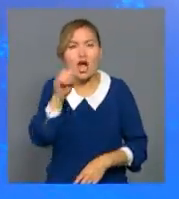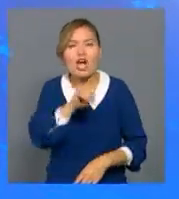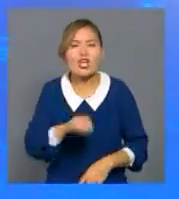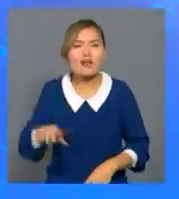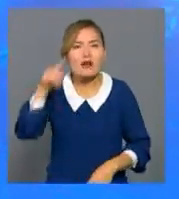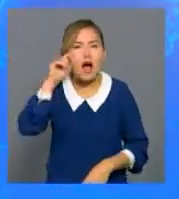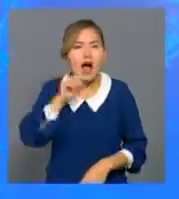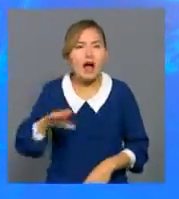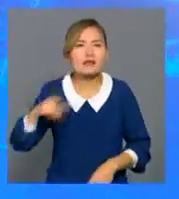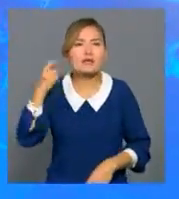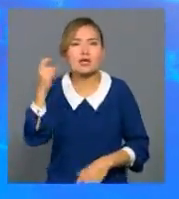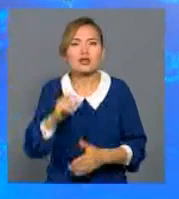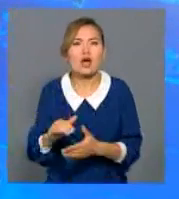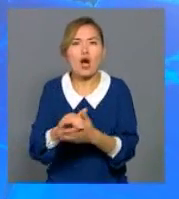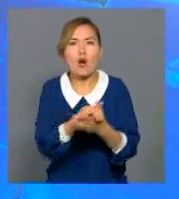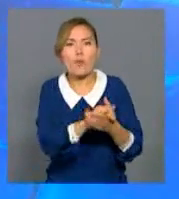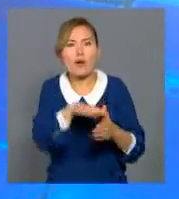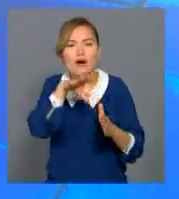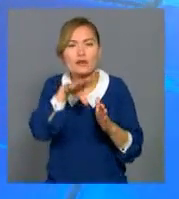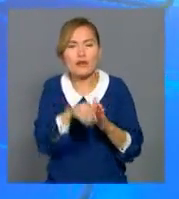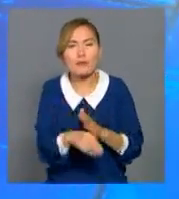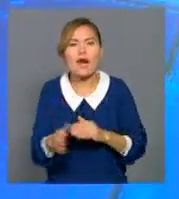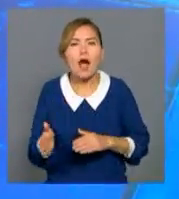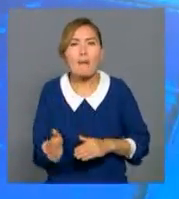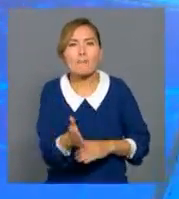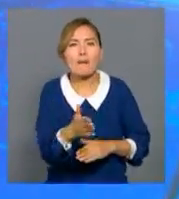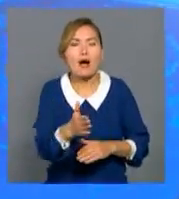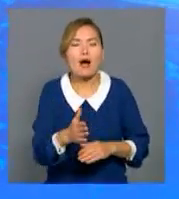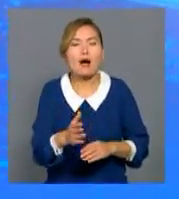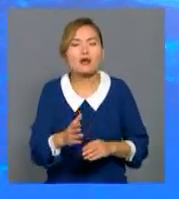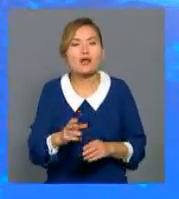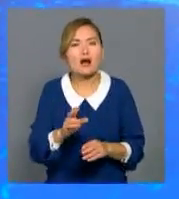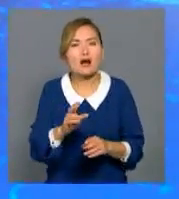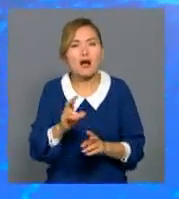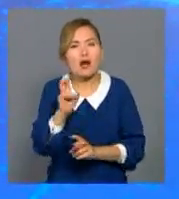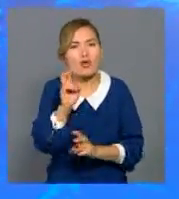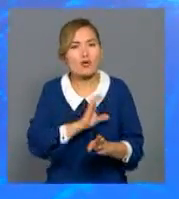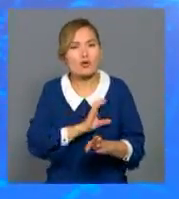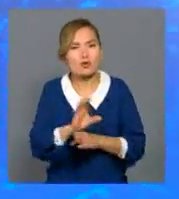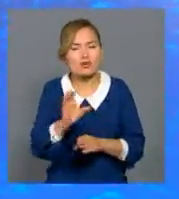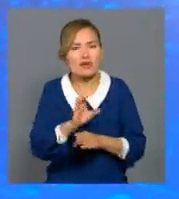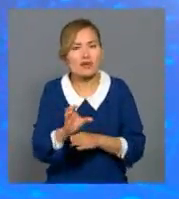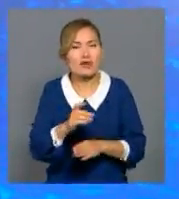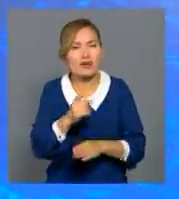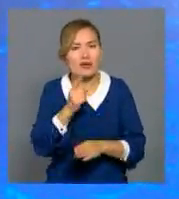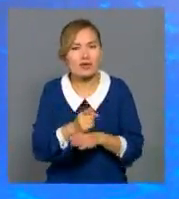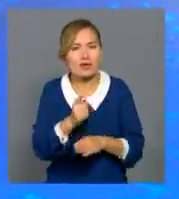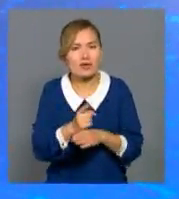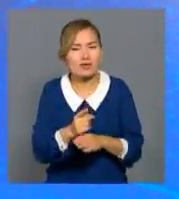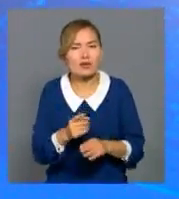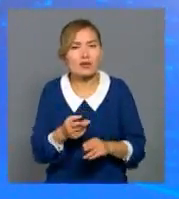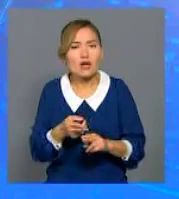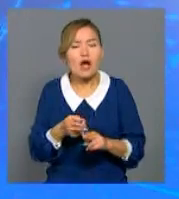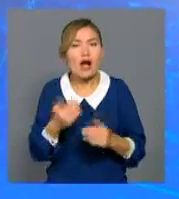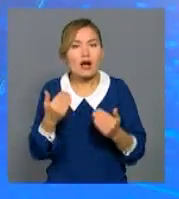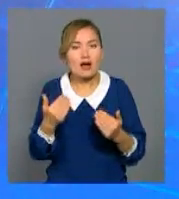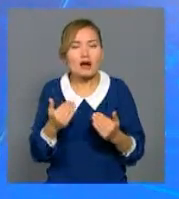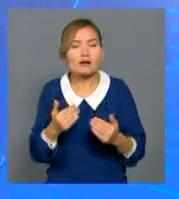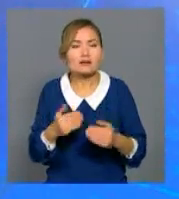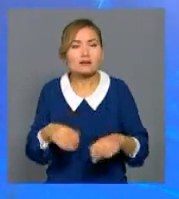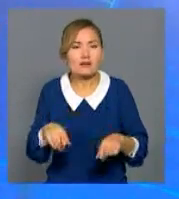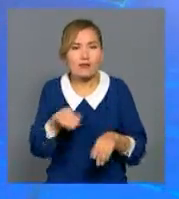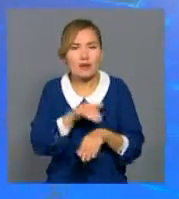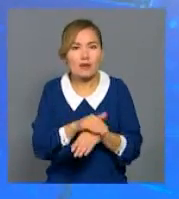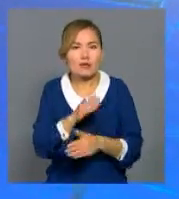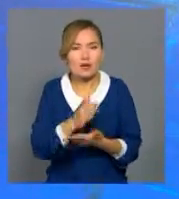Еуразиалқ экономикалық ұдақ аймағында балық өнімін сатушыларға қойылатын талап күшейді. Енді балық қаптамасында мәліметтер толық